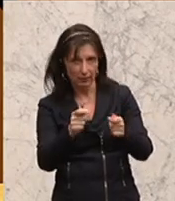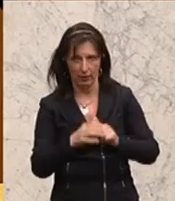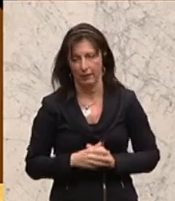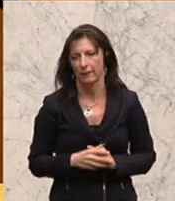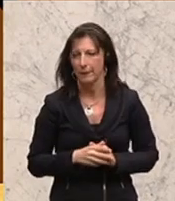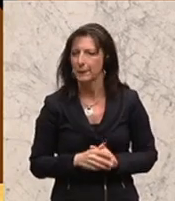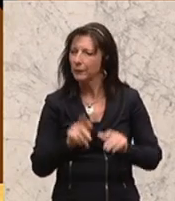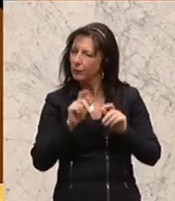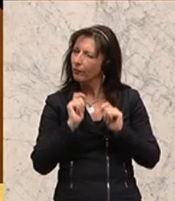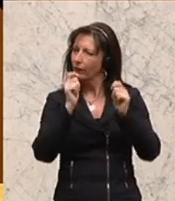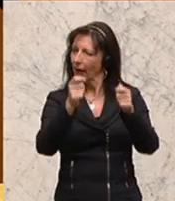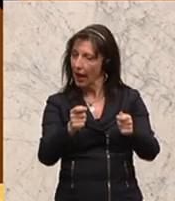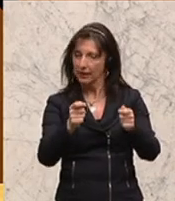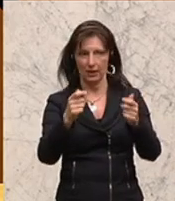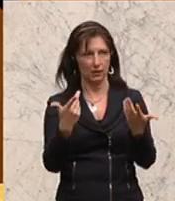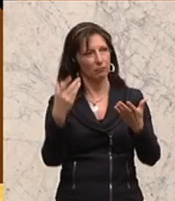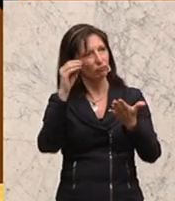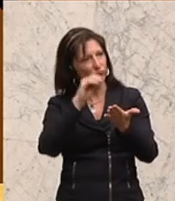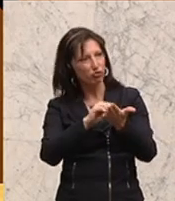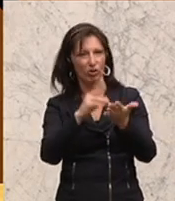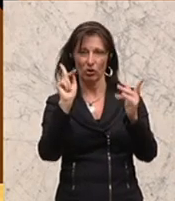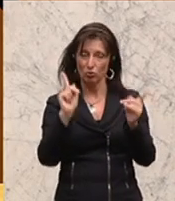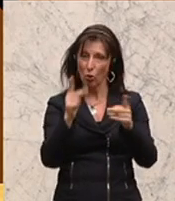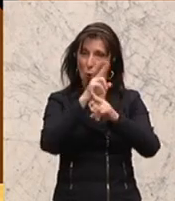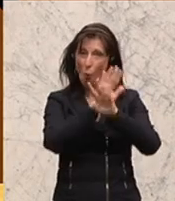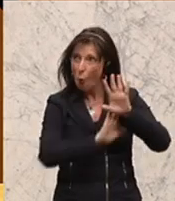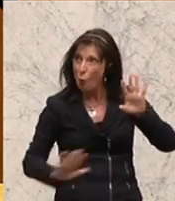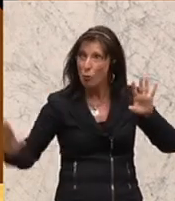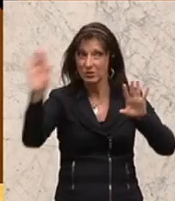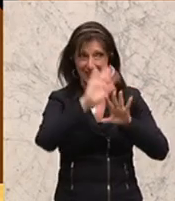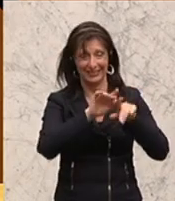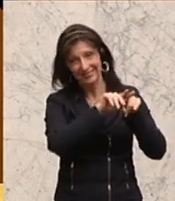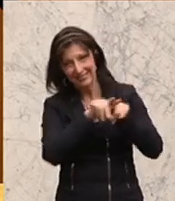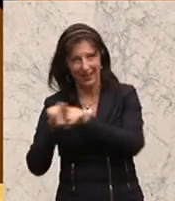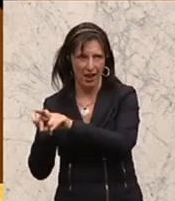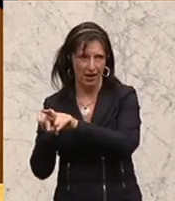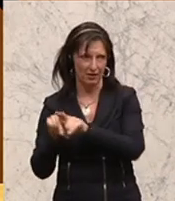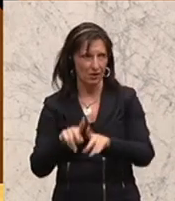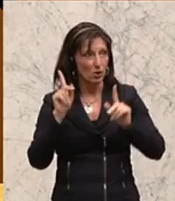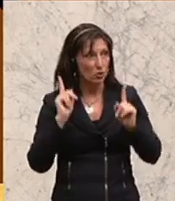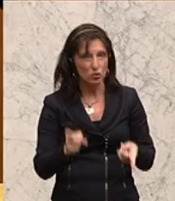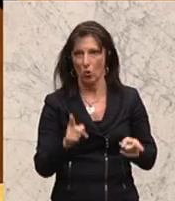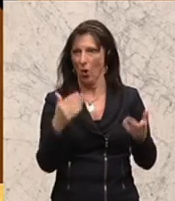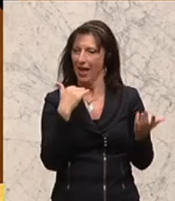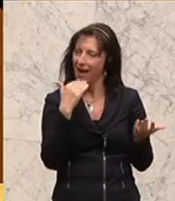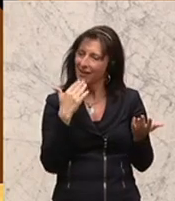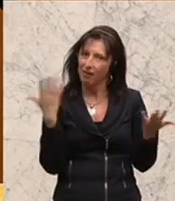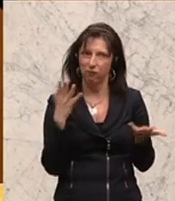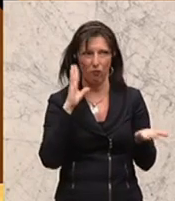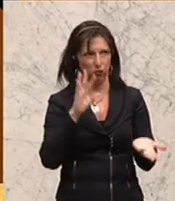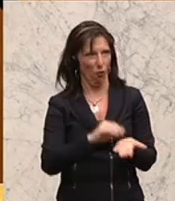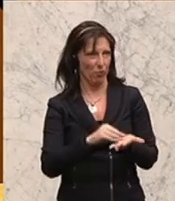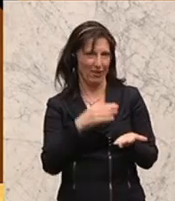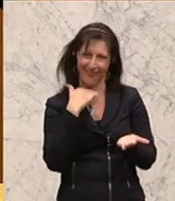der quasi einen bundesweiten Rahmen vorsieht, der nämlich gewährleisten soll, dass Menschen in Österreich, egal wo sie leben, egal welche